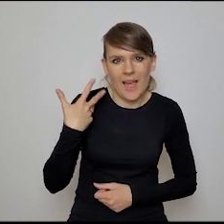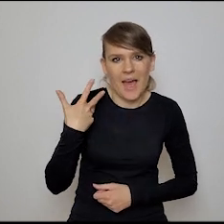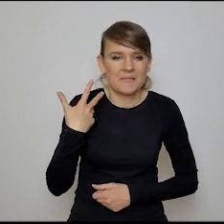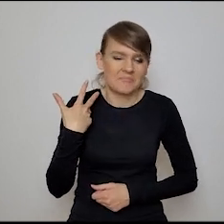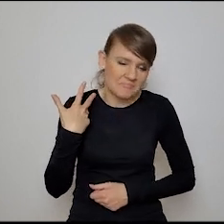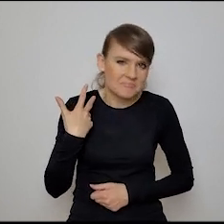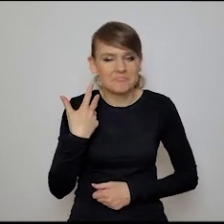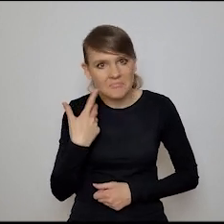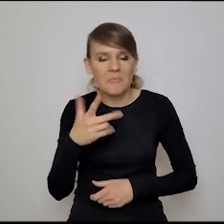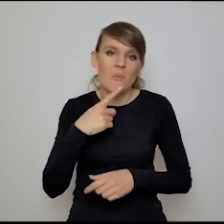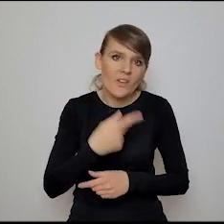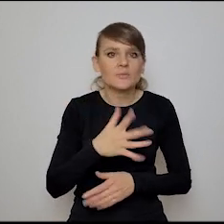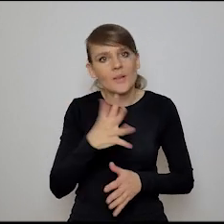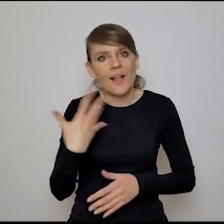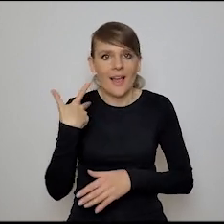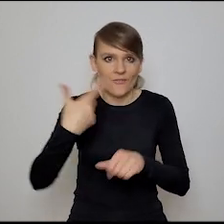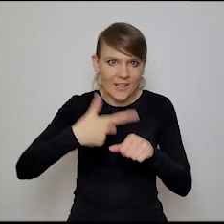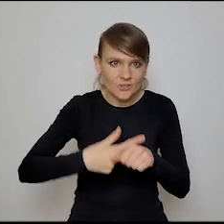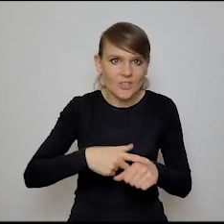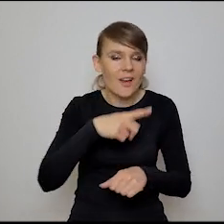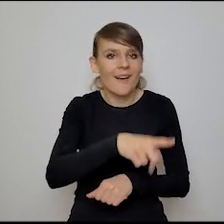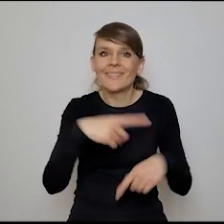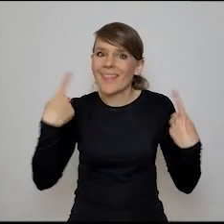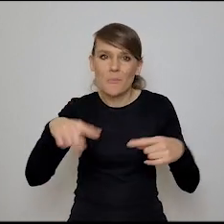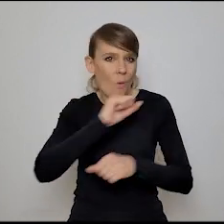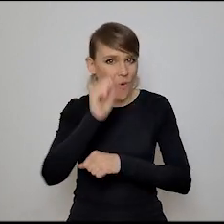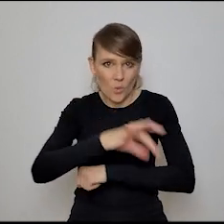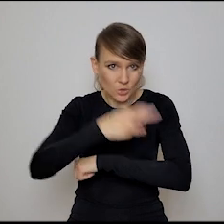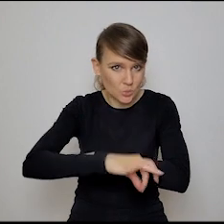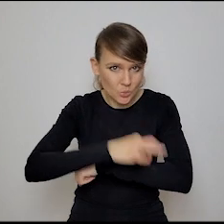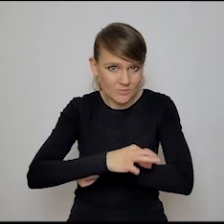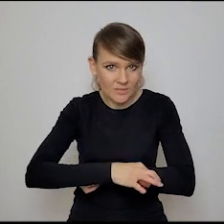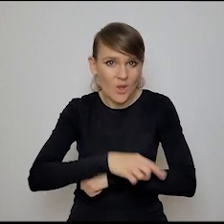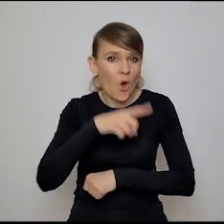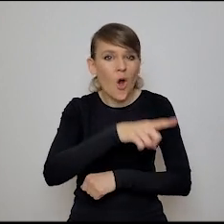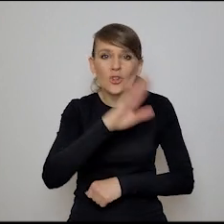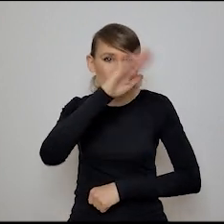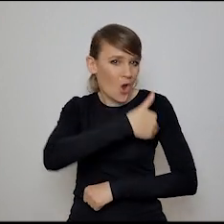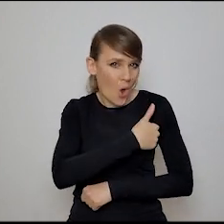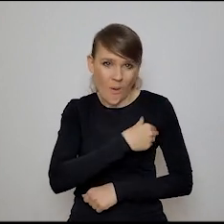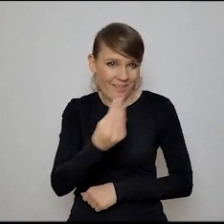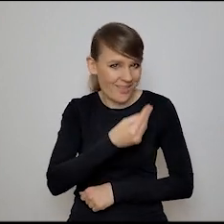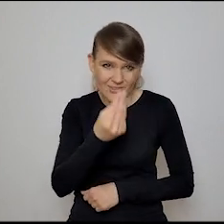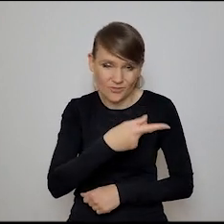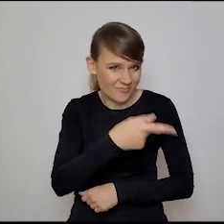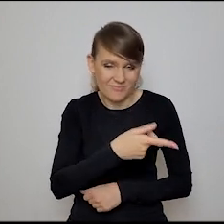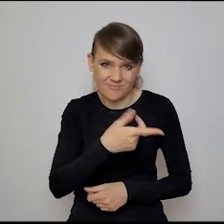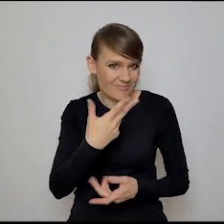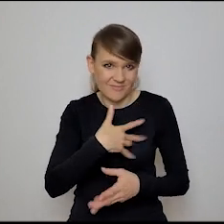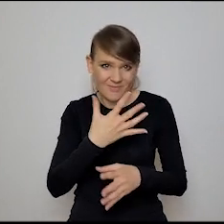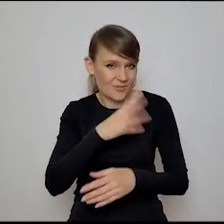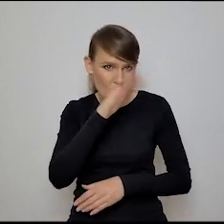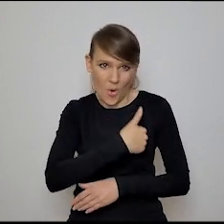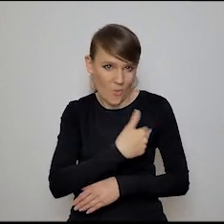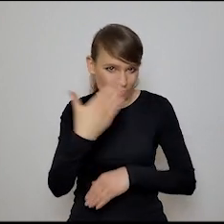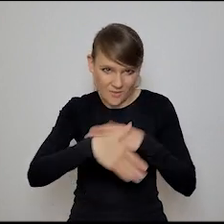dwudziestolatek powiedzmy, który nie skończył żadnych studiów, nawet nie skończył szkoły, bo od dawna,